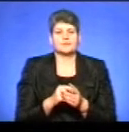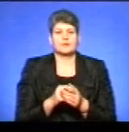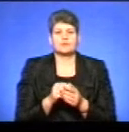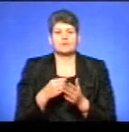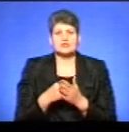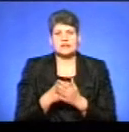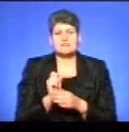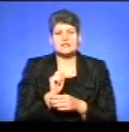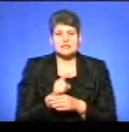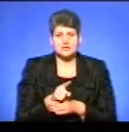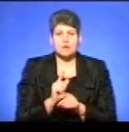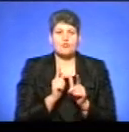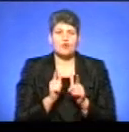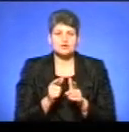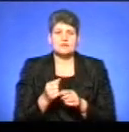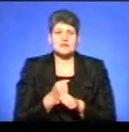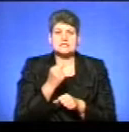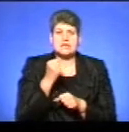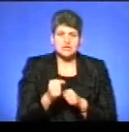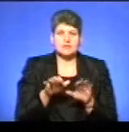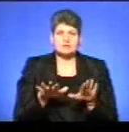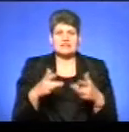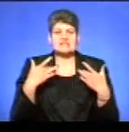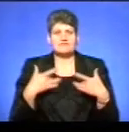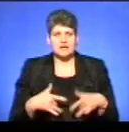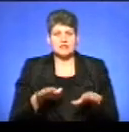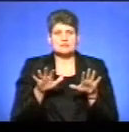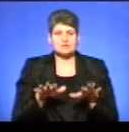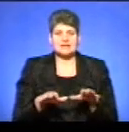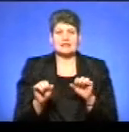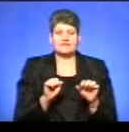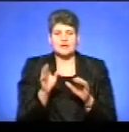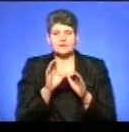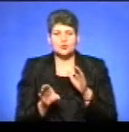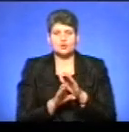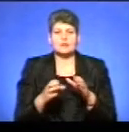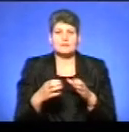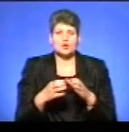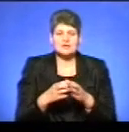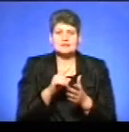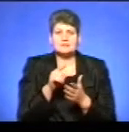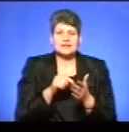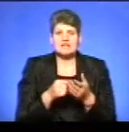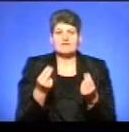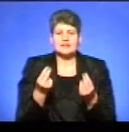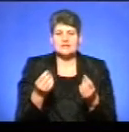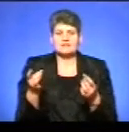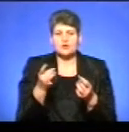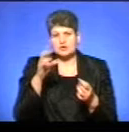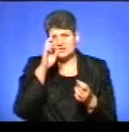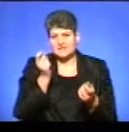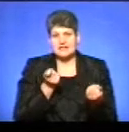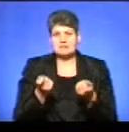призначенням. Угоджує призначення на посаду та звільнення з посади керівників структурних підрозділів з питань фінансів районних державних